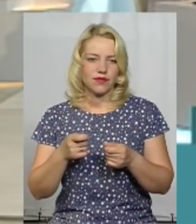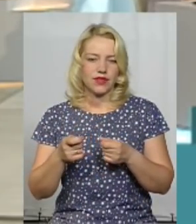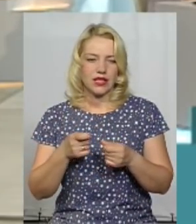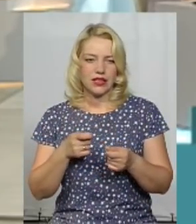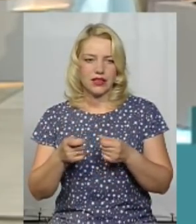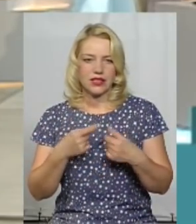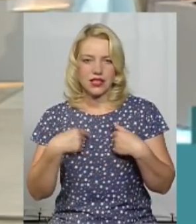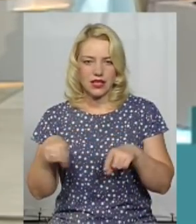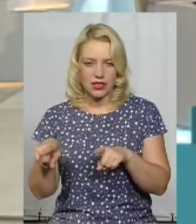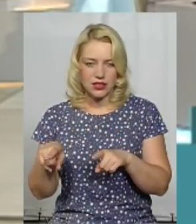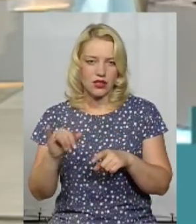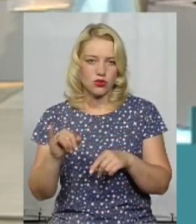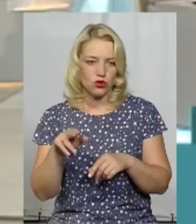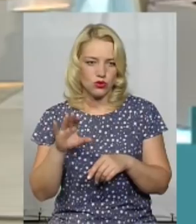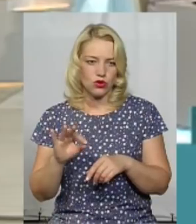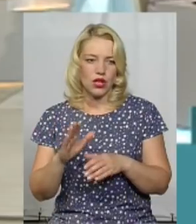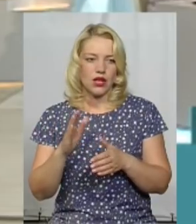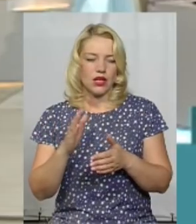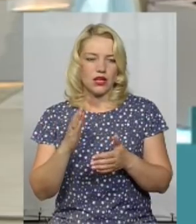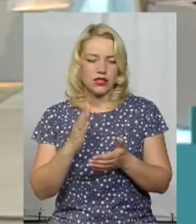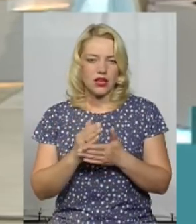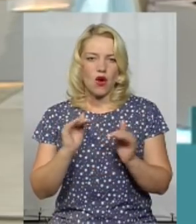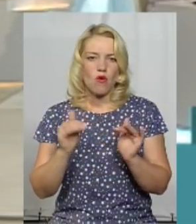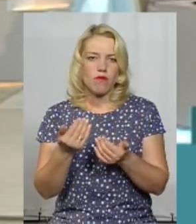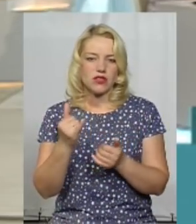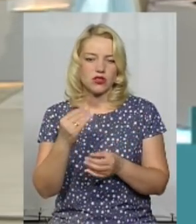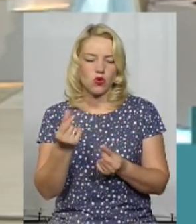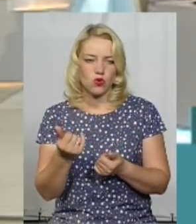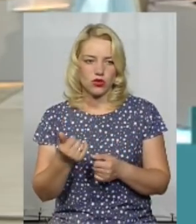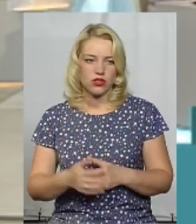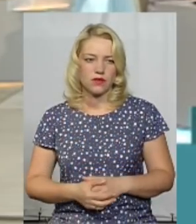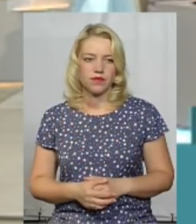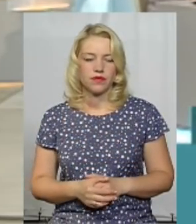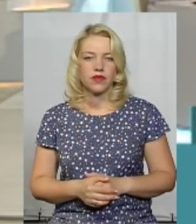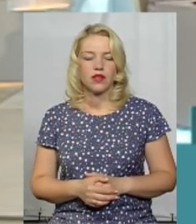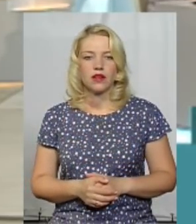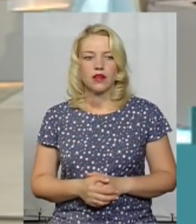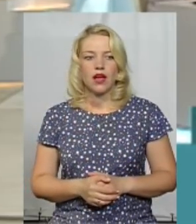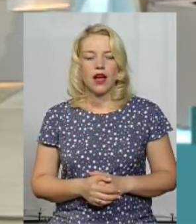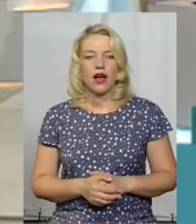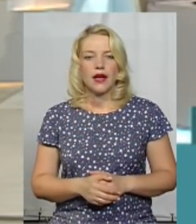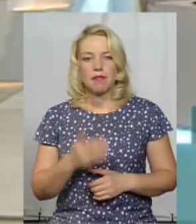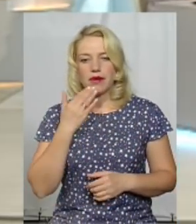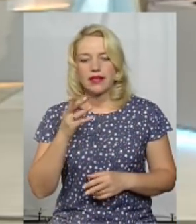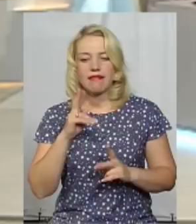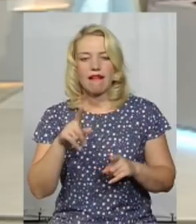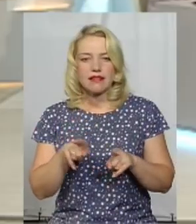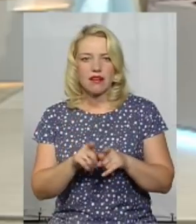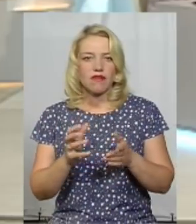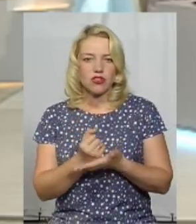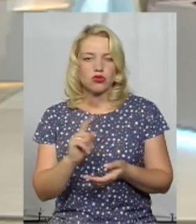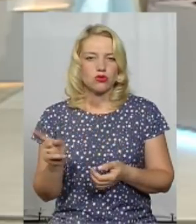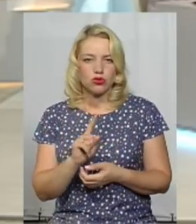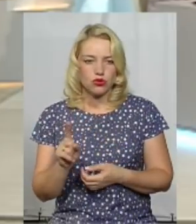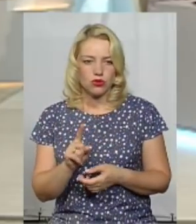обмежений в своїх коштах. Я так вийшла, що там були хворі. Не кожна